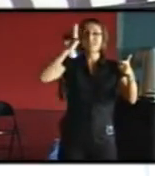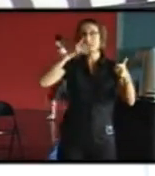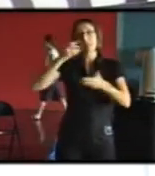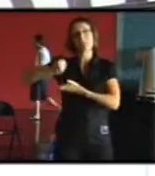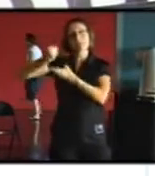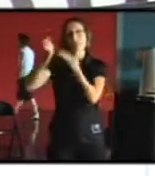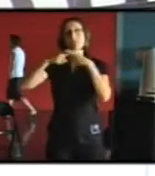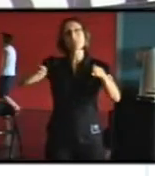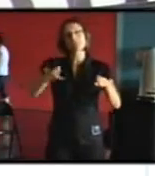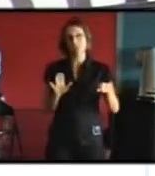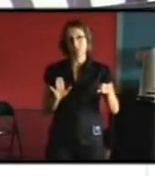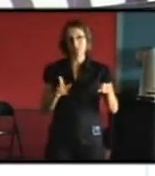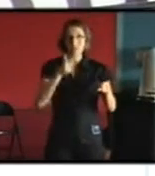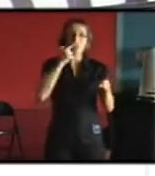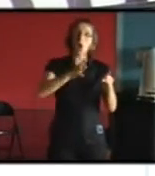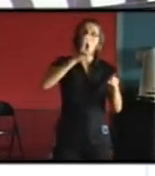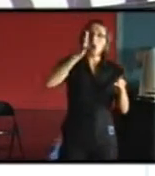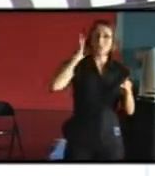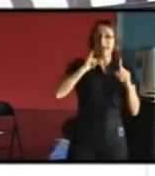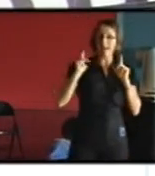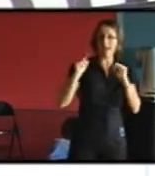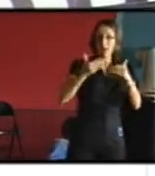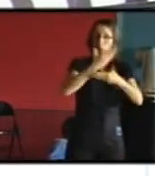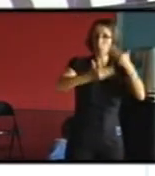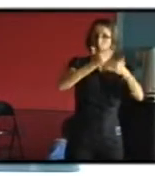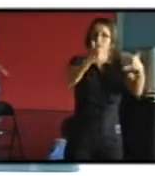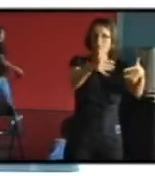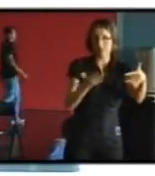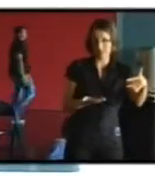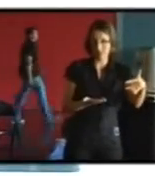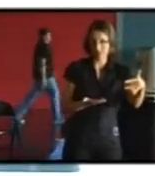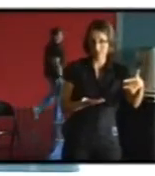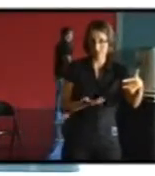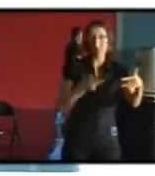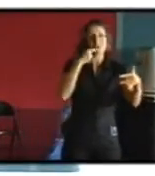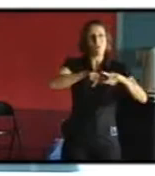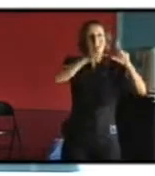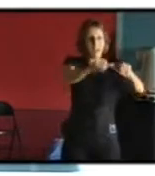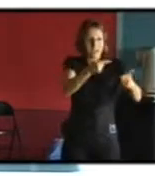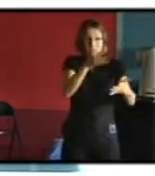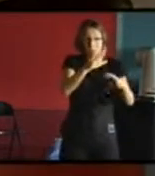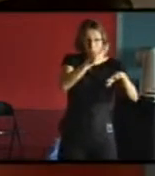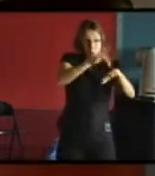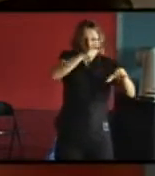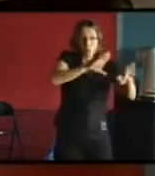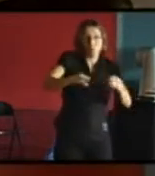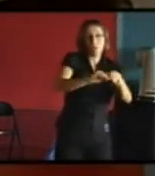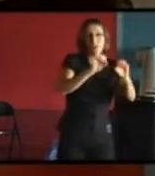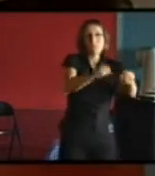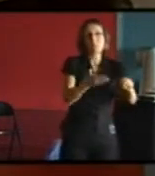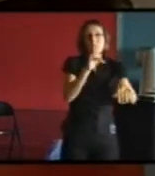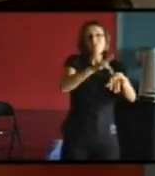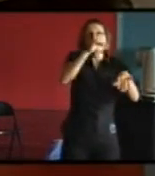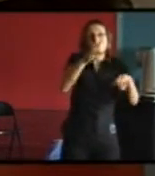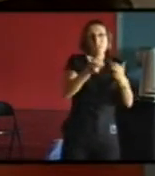chose ancien existant c'est objectif c'est tout ce qui existe c'est ce qui existe ce qui fait dire à Marc